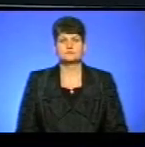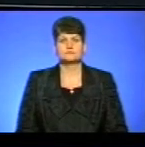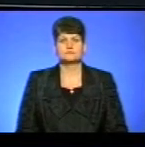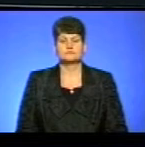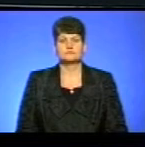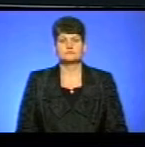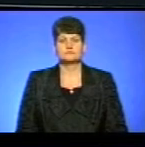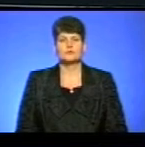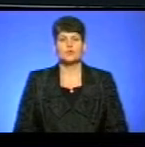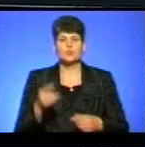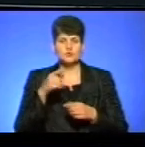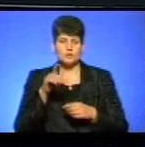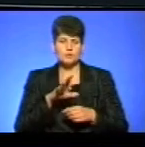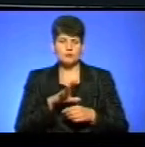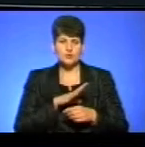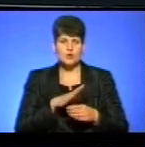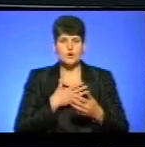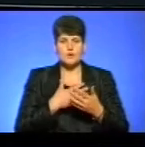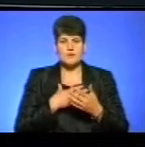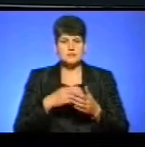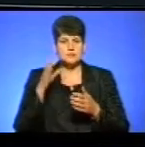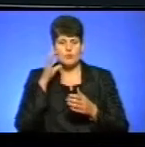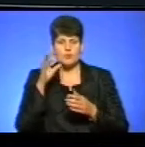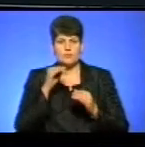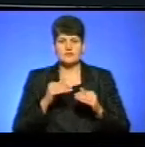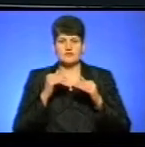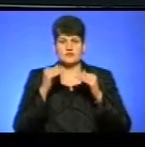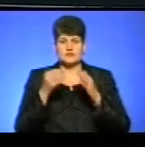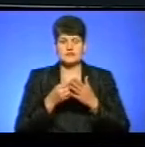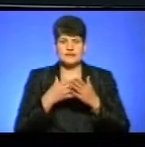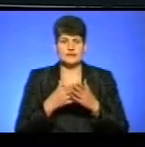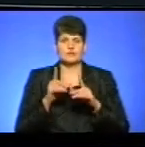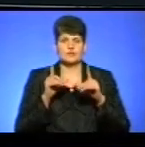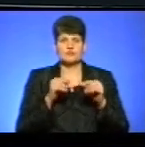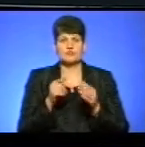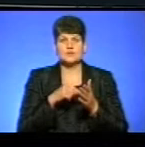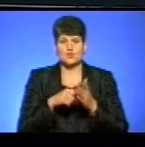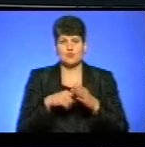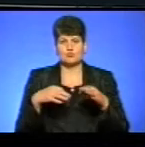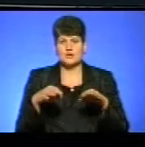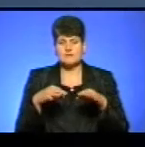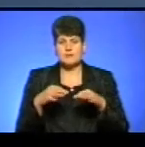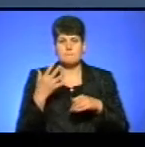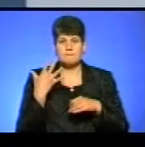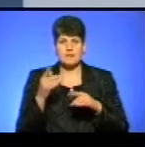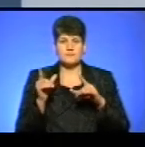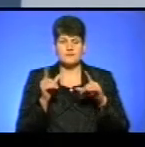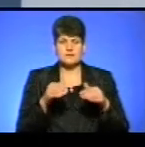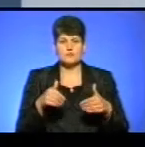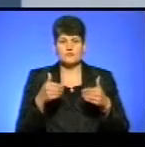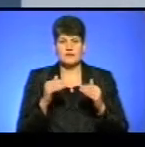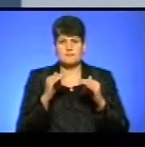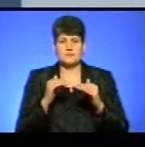У Тернополі відбулися громадські слухання про підвищення тарифів на проїзд у міському транспорті. П'ять перевізників запропонували